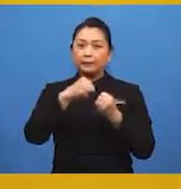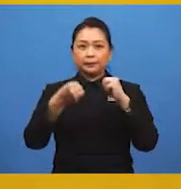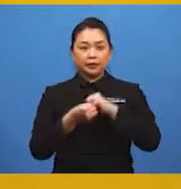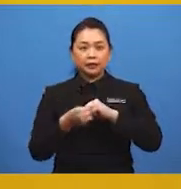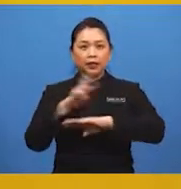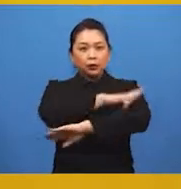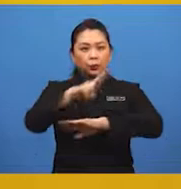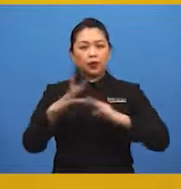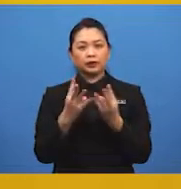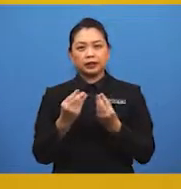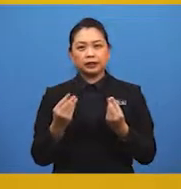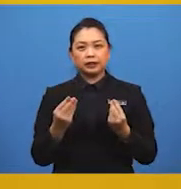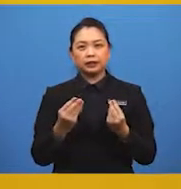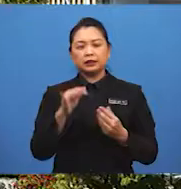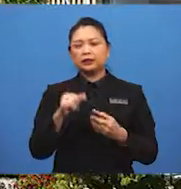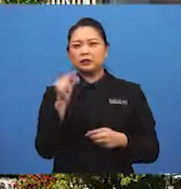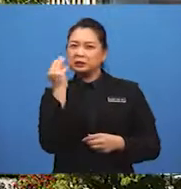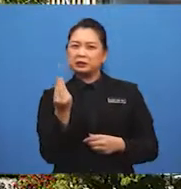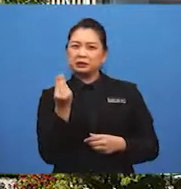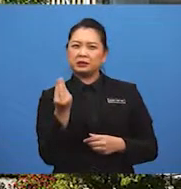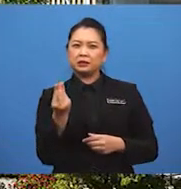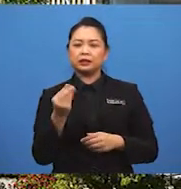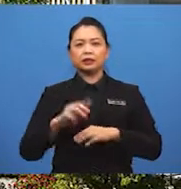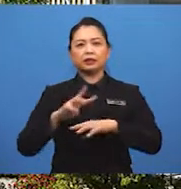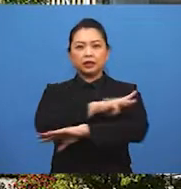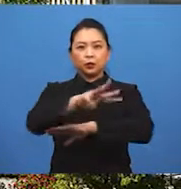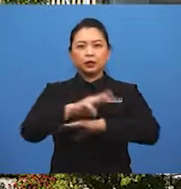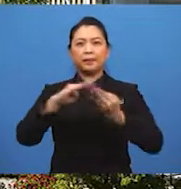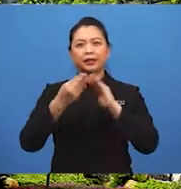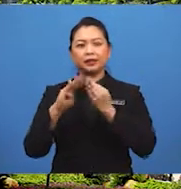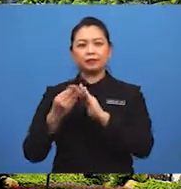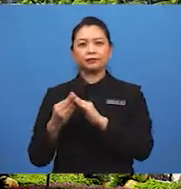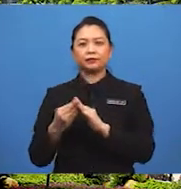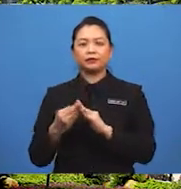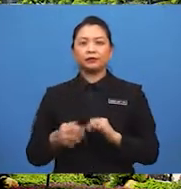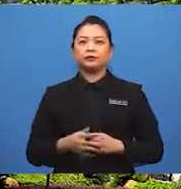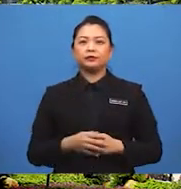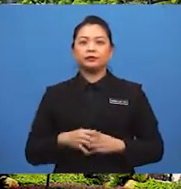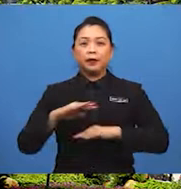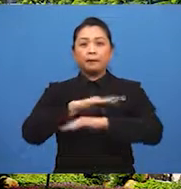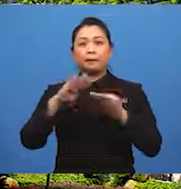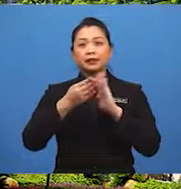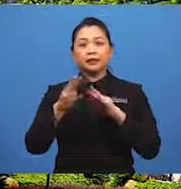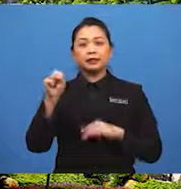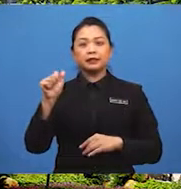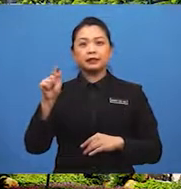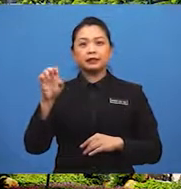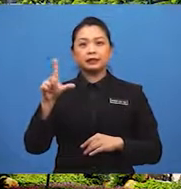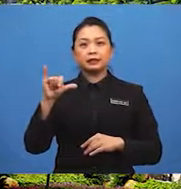masalah ruang tanah yang terhad di kawasan bandar. Bandar setelik dibina